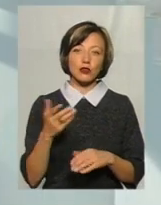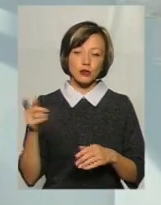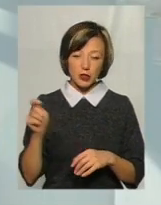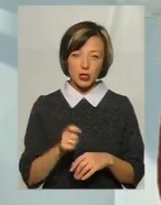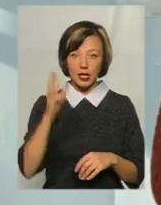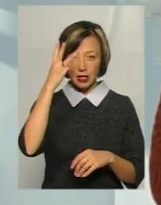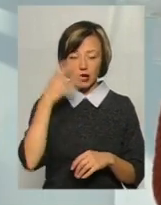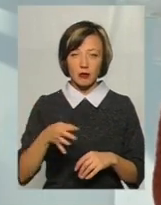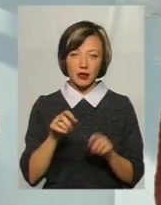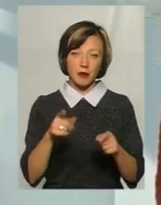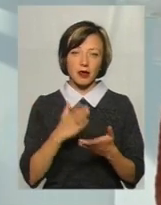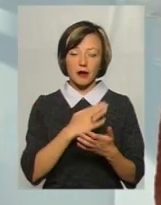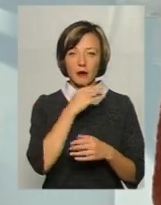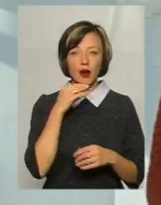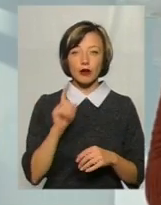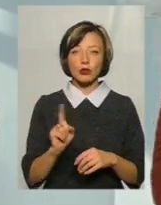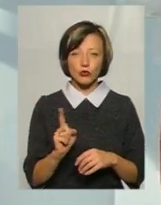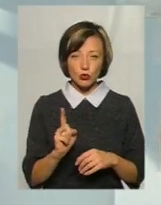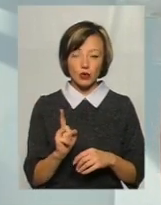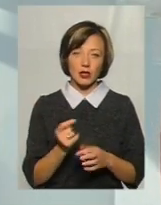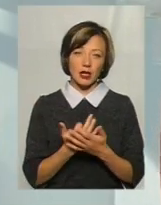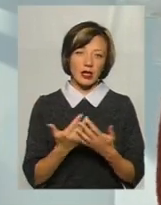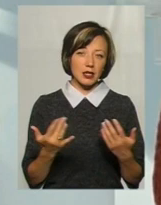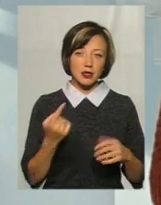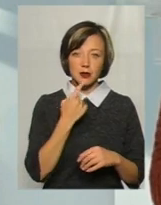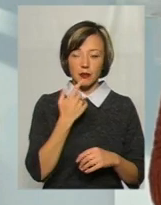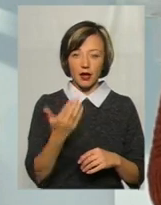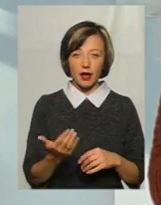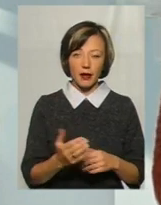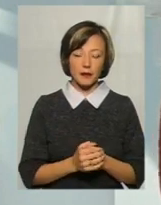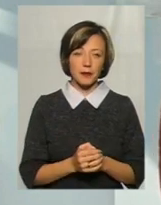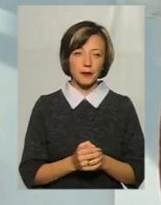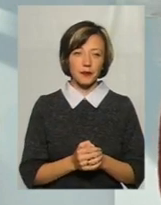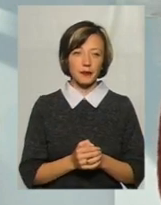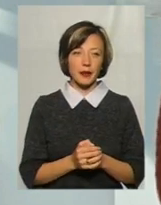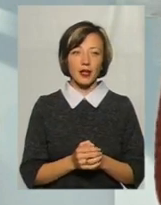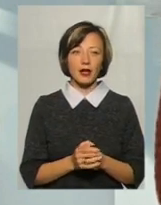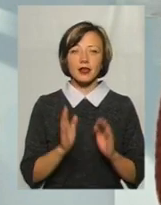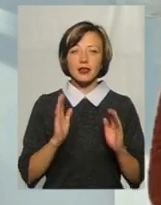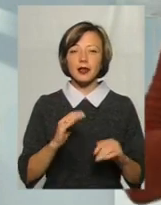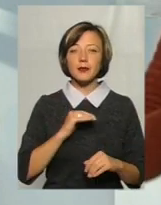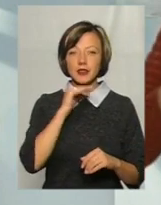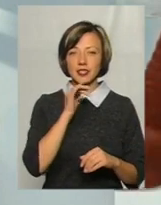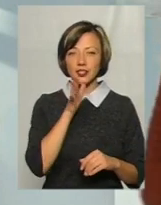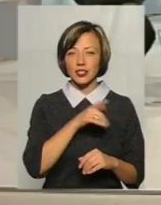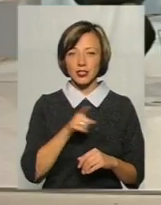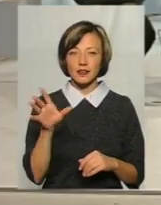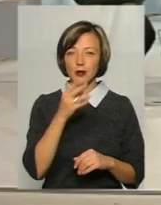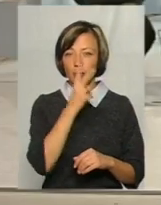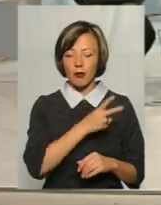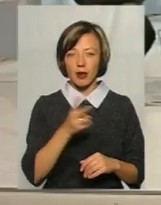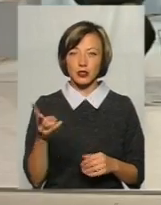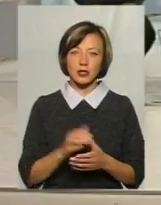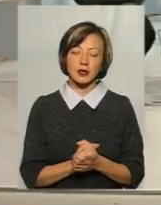Хмельниччину, там є багато чого, на різні смаки, аби хватило часу все побачити.